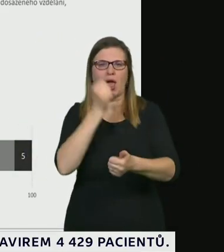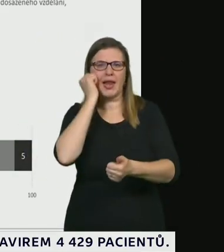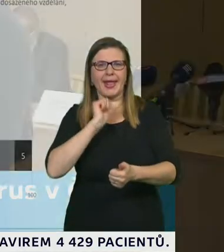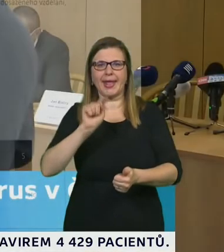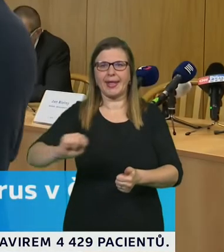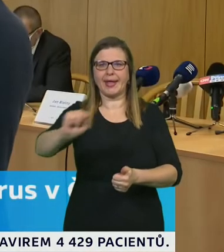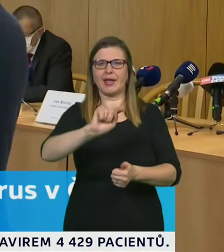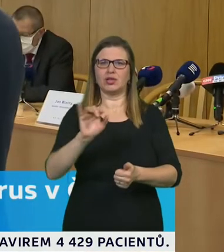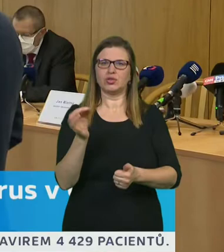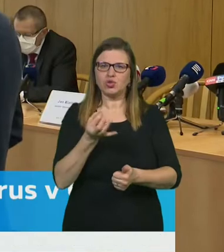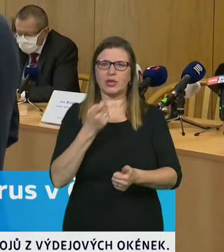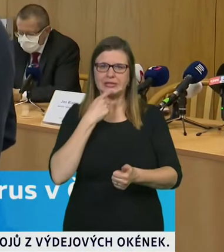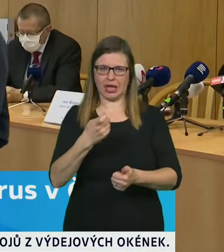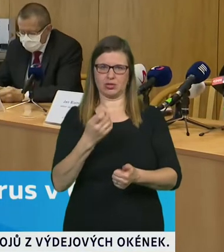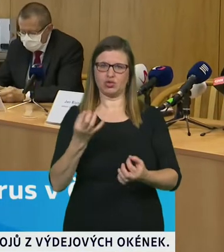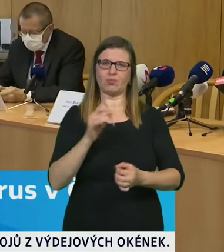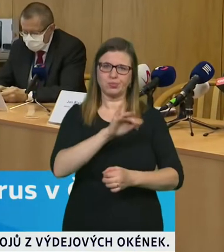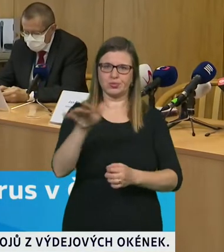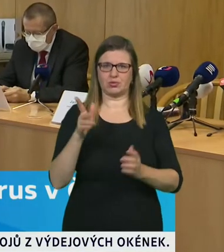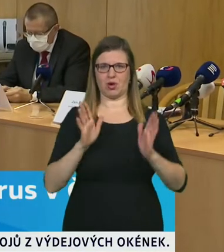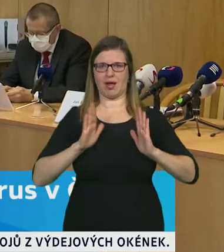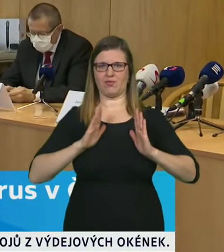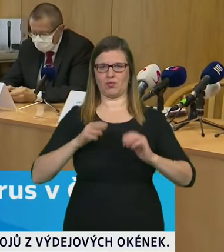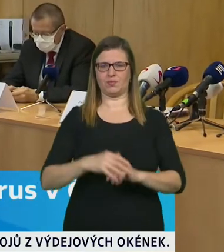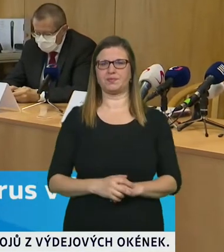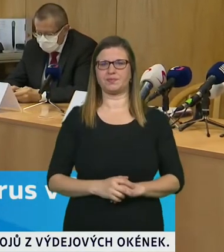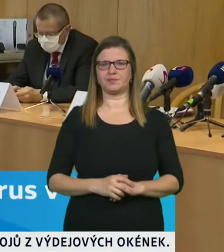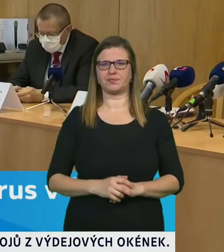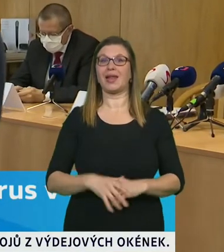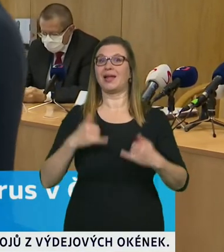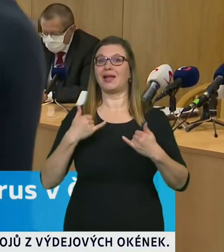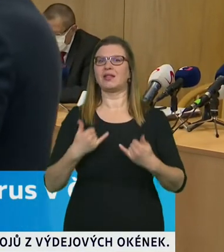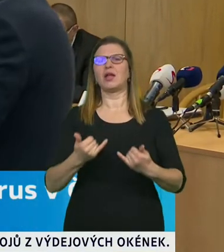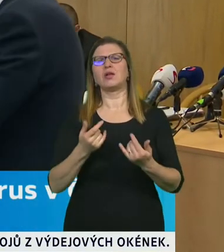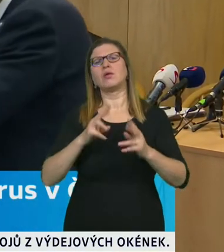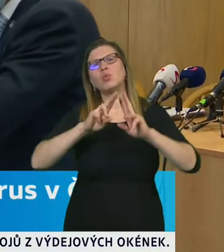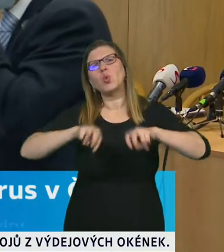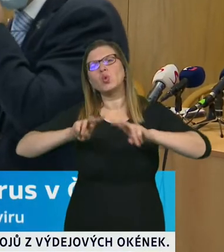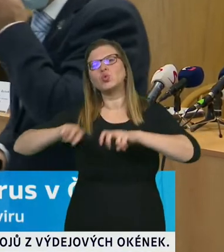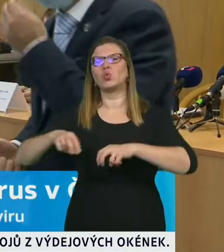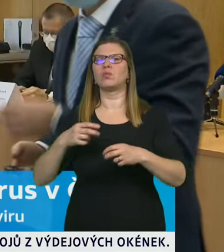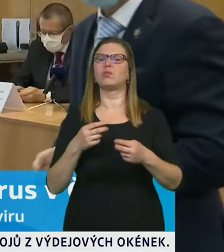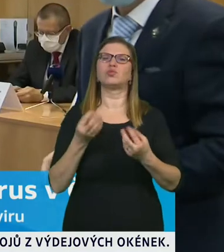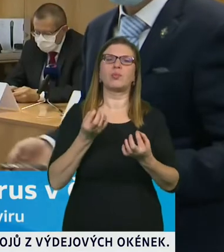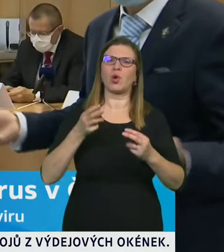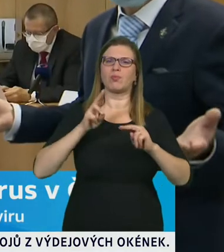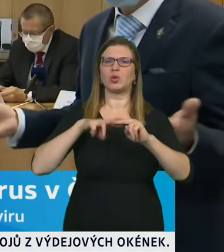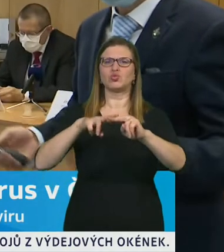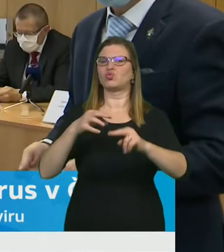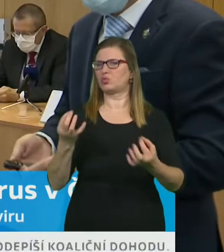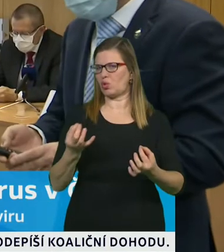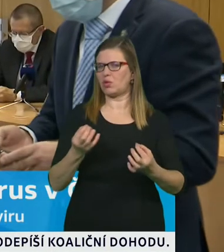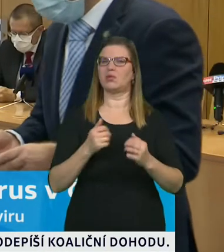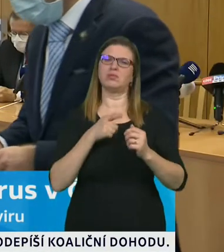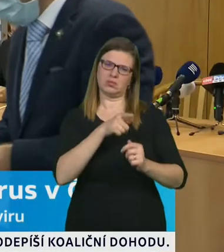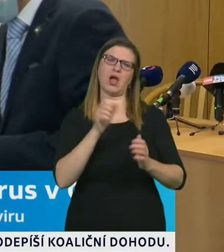Tady jenom pro vás metodika výzkumu. Jednalo se o standardní postupy, které tato agentura, která myslím si, že